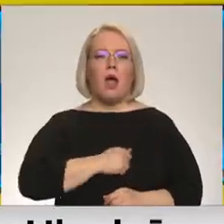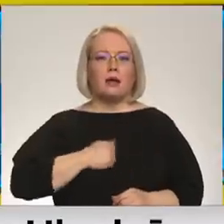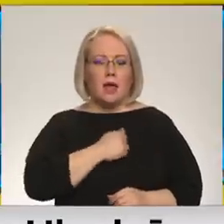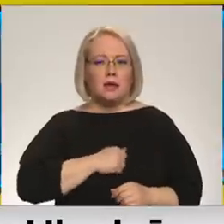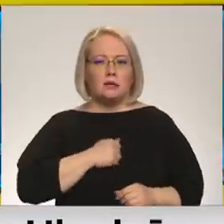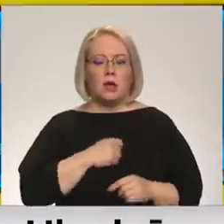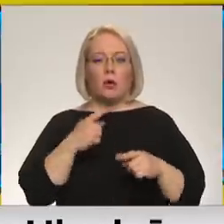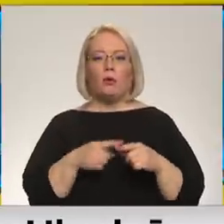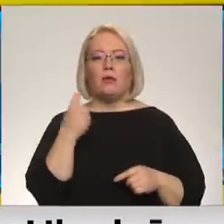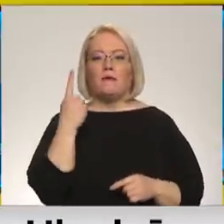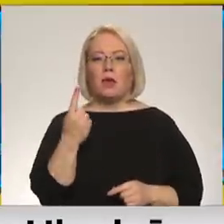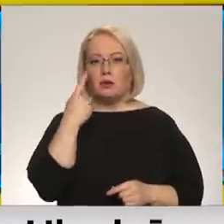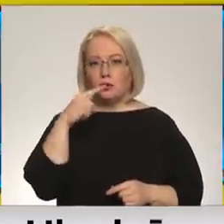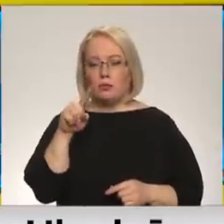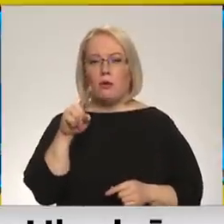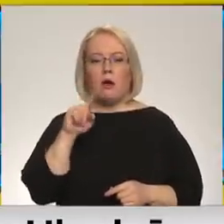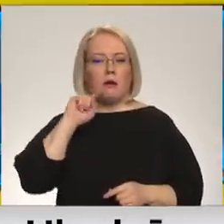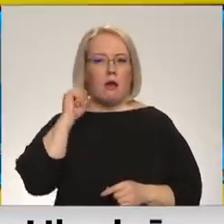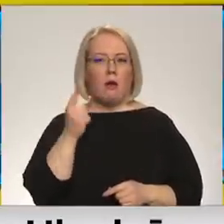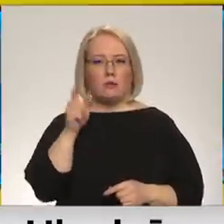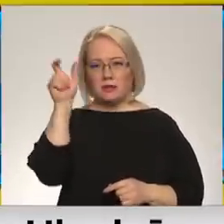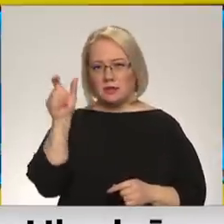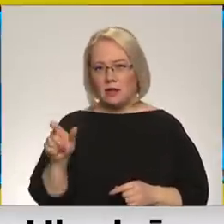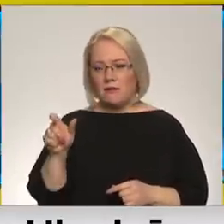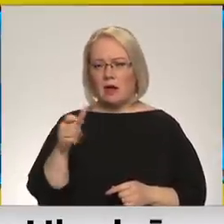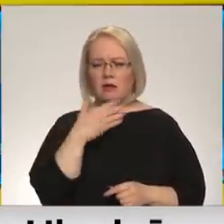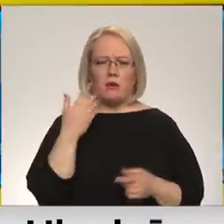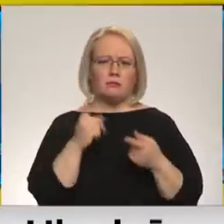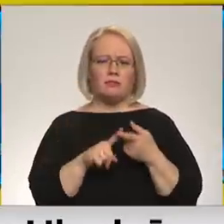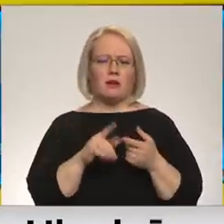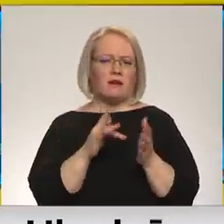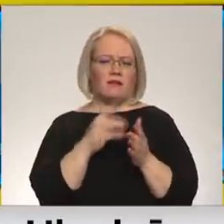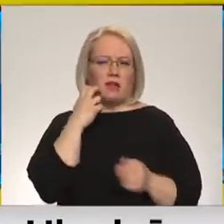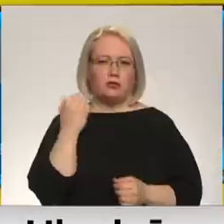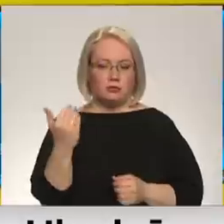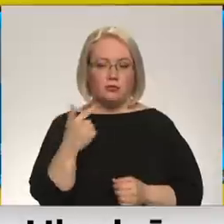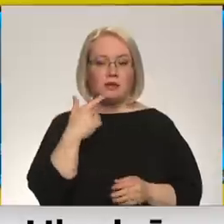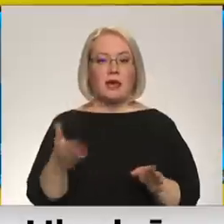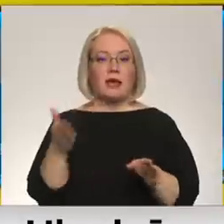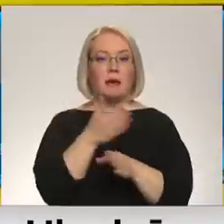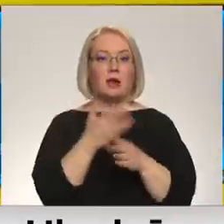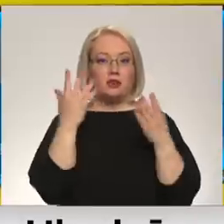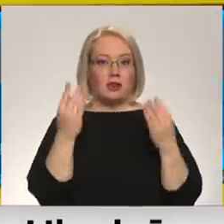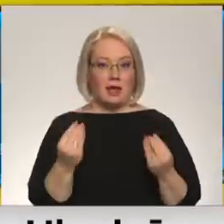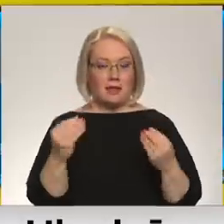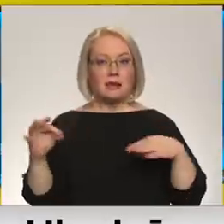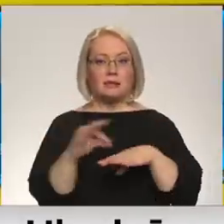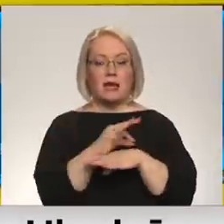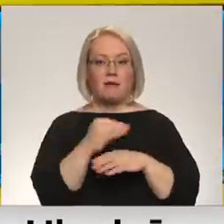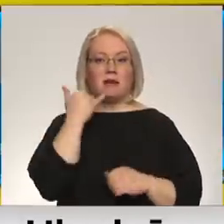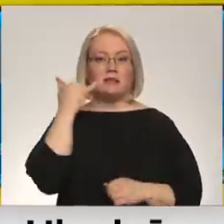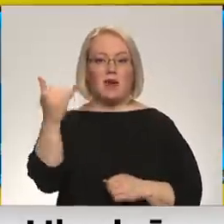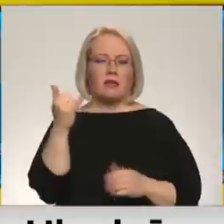Viens no gadvās jauniem cilvēkiem nav tik būtiski, kāds viņi vecums. Viņš teica, ka iepriekšā dienā viņi sielu bija zvanījusi vairākiem